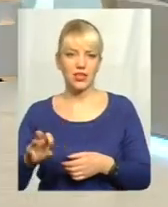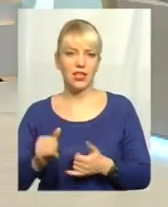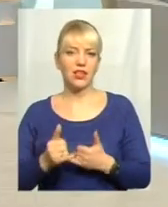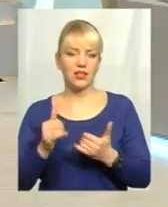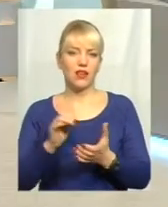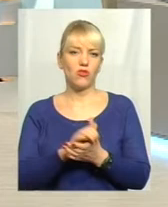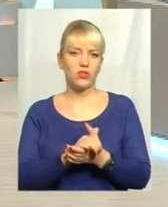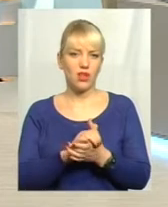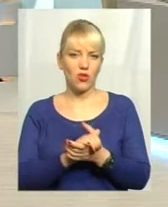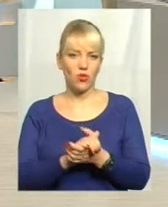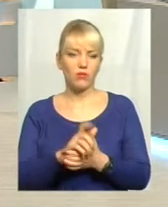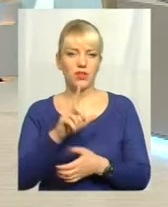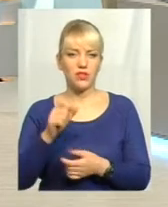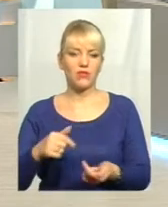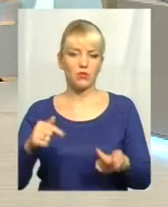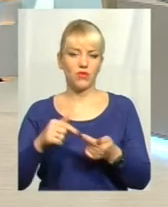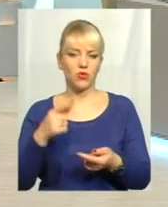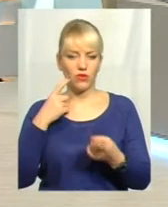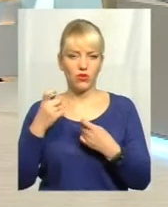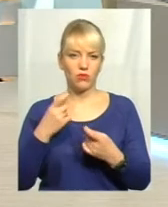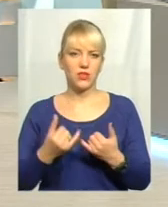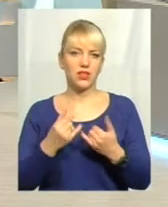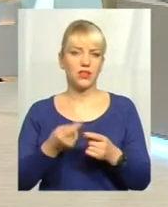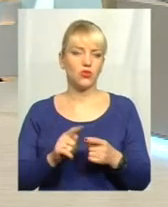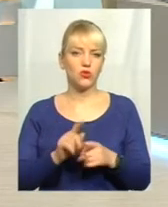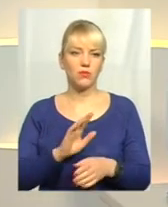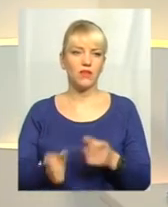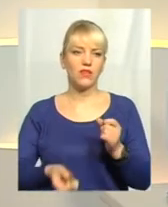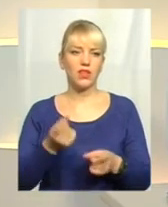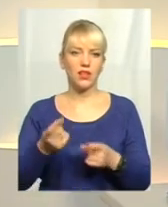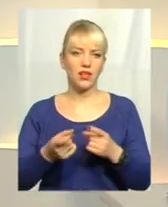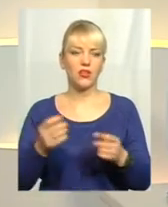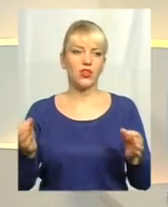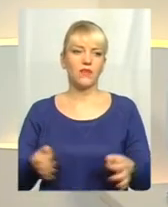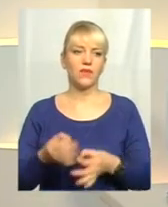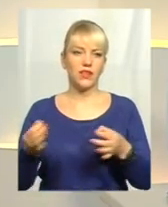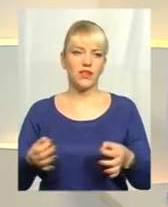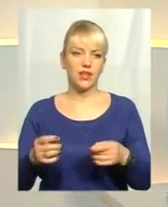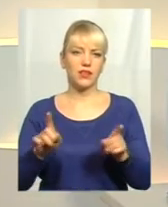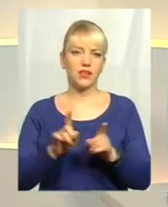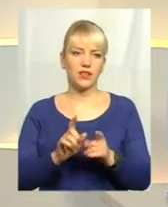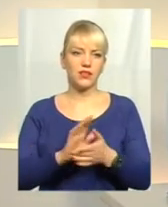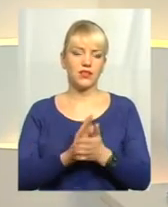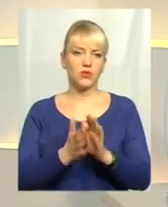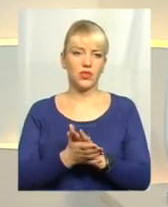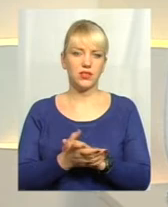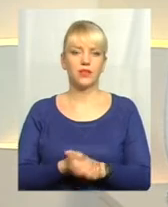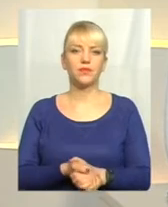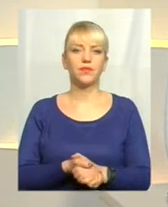ознайомлення відповідної інформації, для того, щоб не виникало вже на кордоні ніяких таких, знаєте, ситуацій.